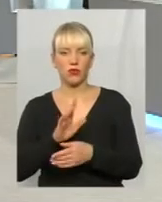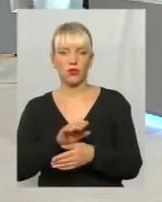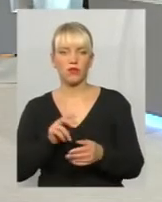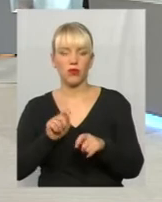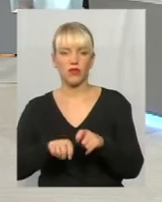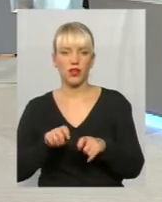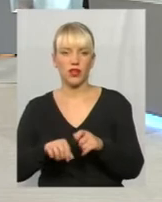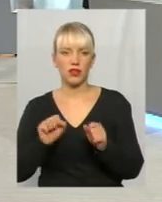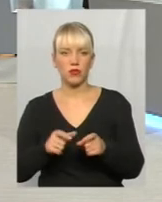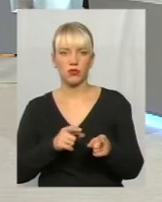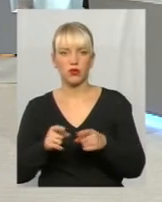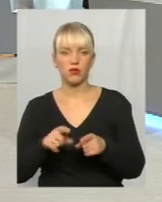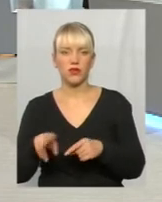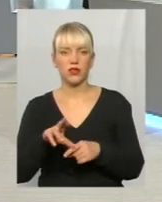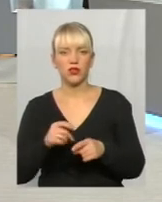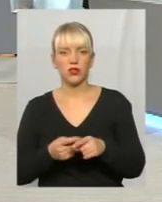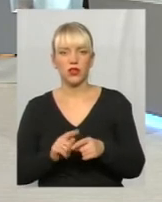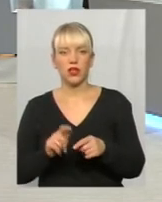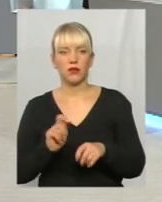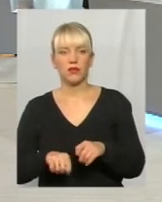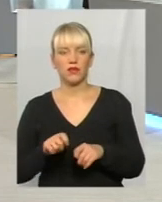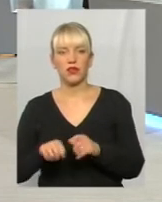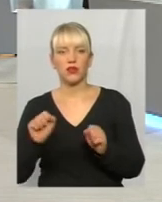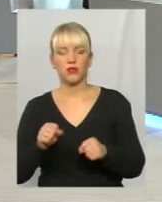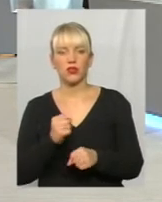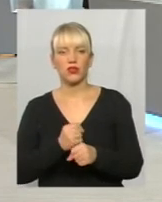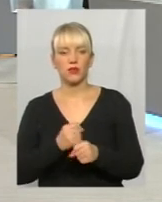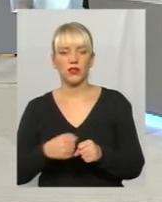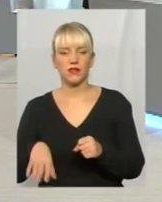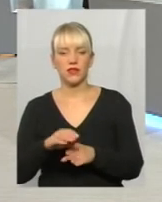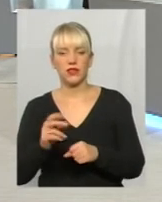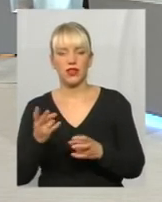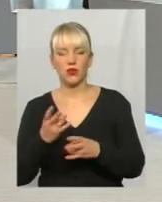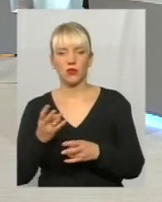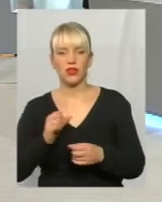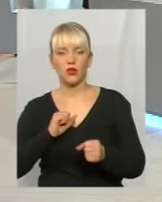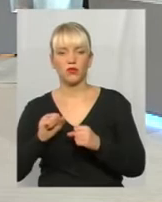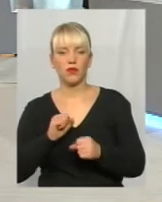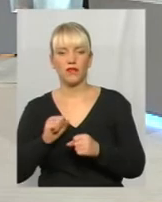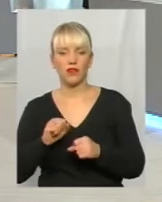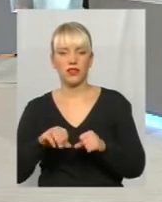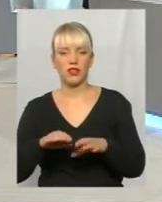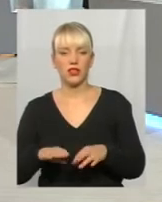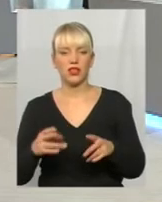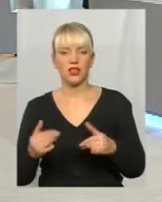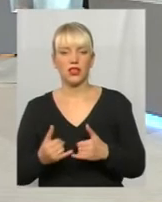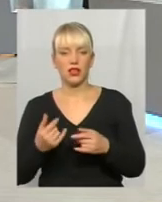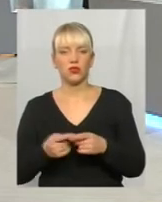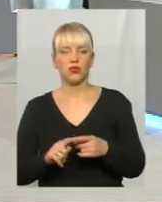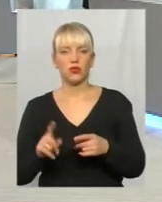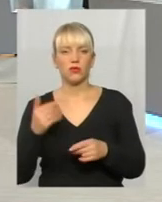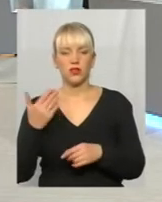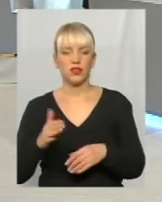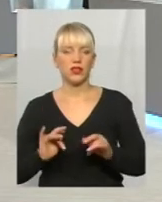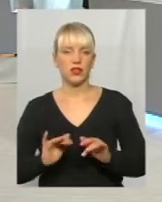підготуватись до цієї перевірки, може зробити всі необхідні управлінські рішення, для того, щоб його діяльність відповідала